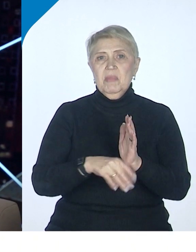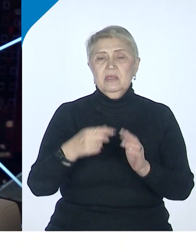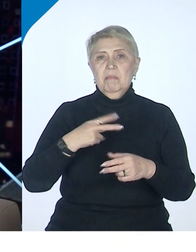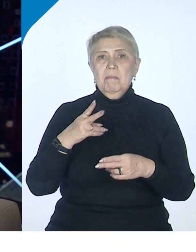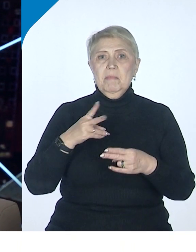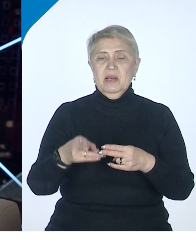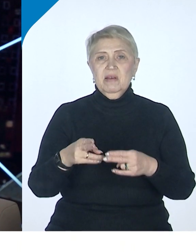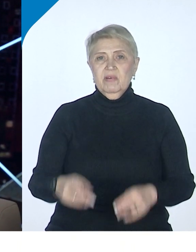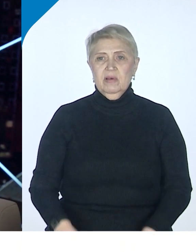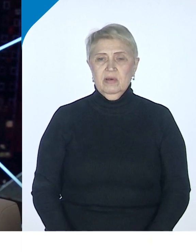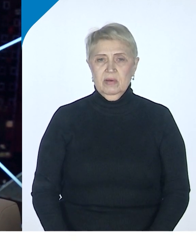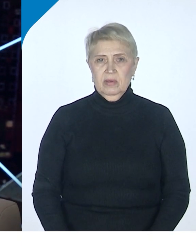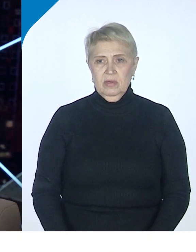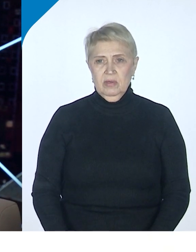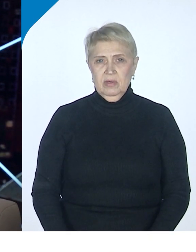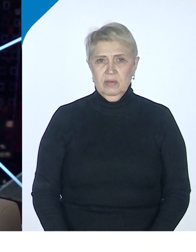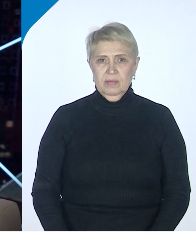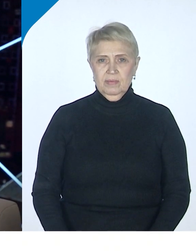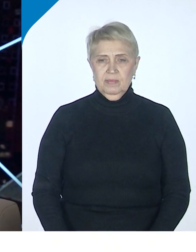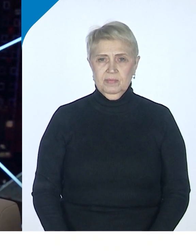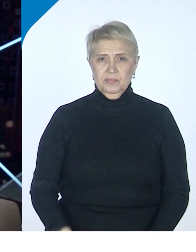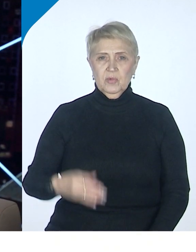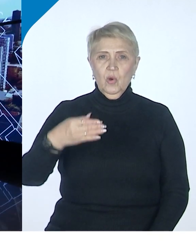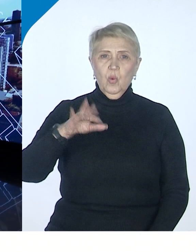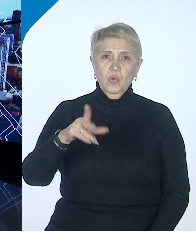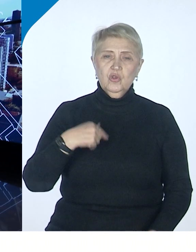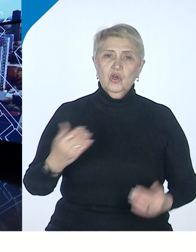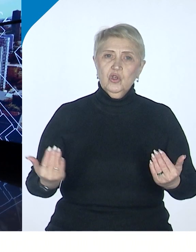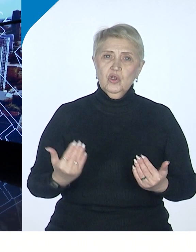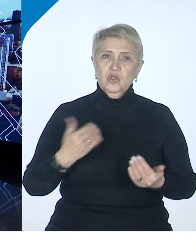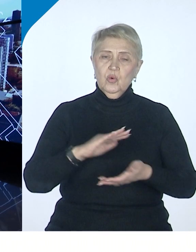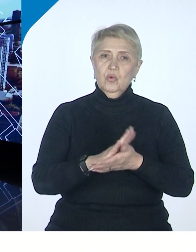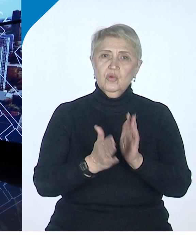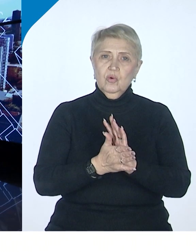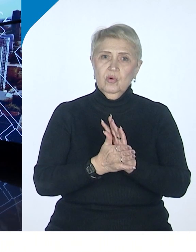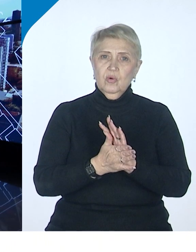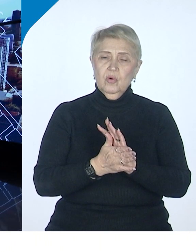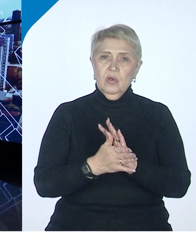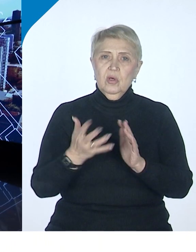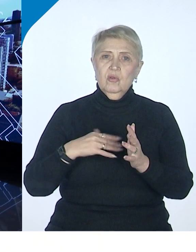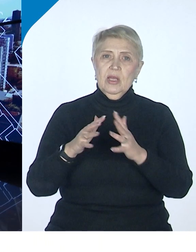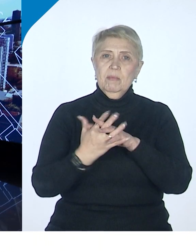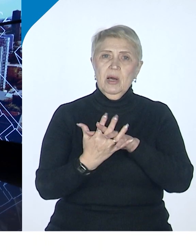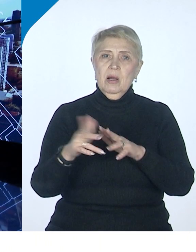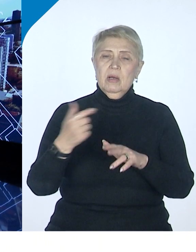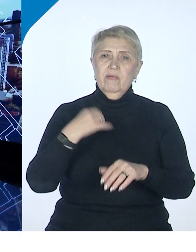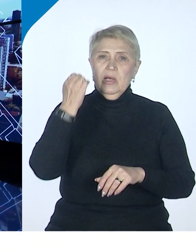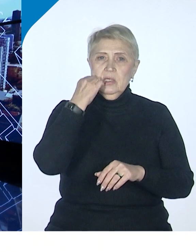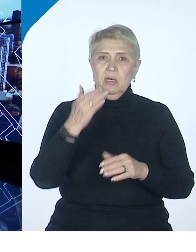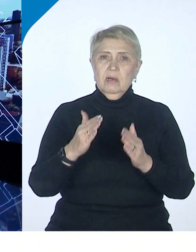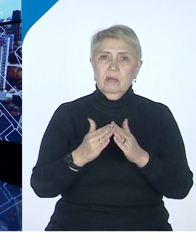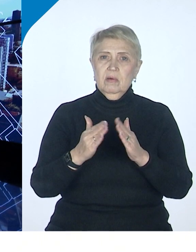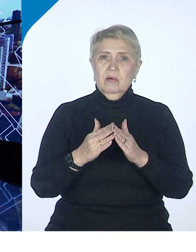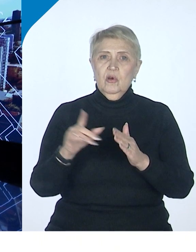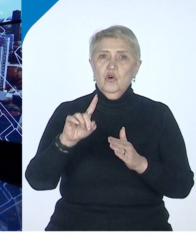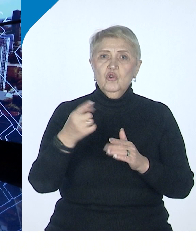нормальные условия. Значит, улучшить жилищные условия, выселить людей из барака, в конце концов, ну, что в